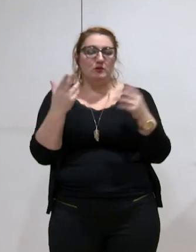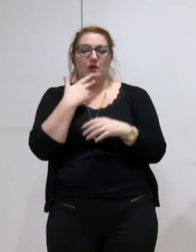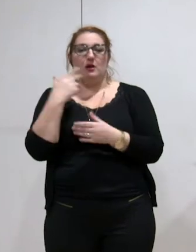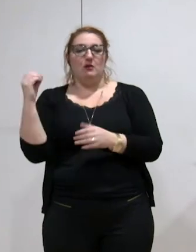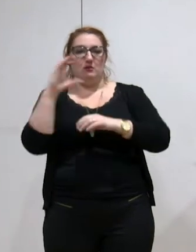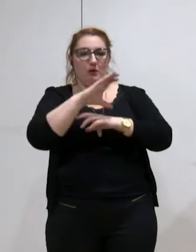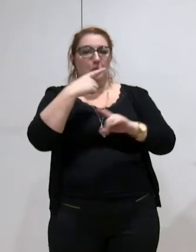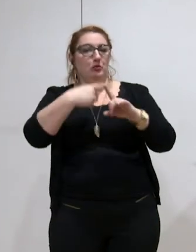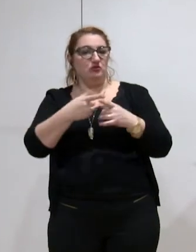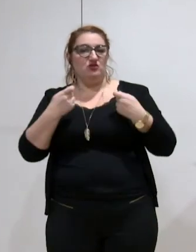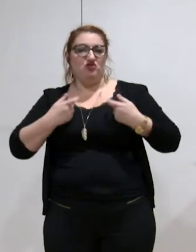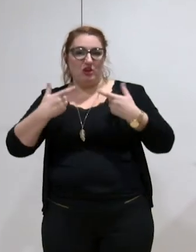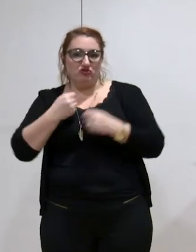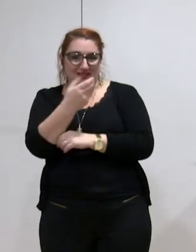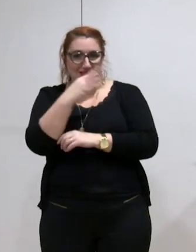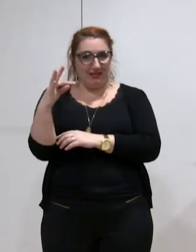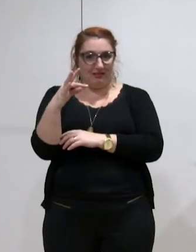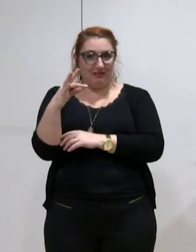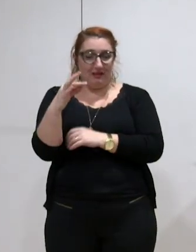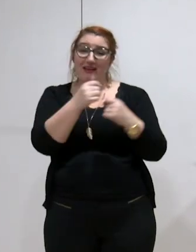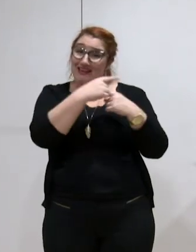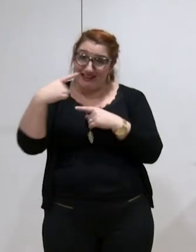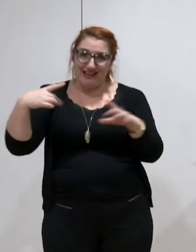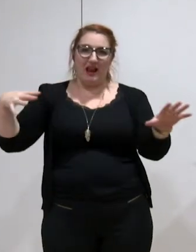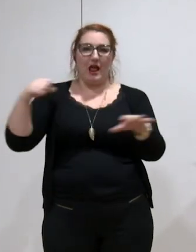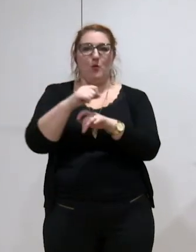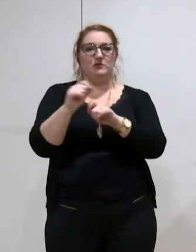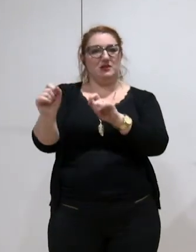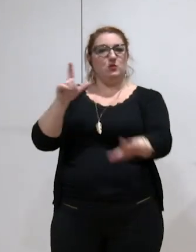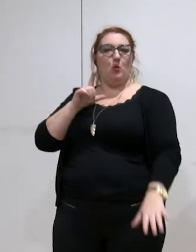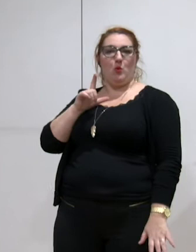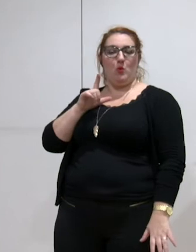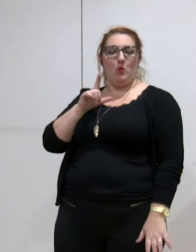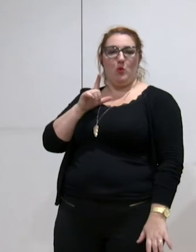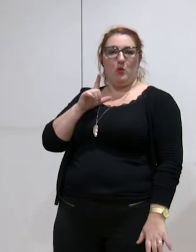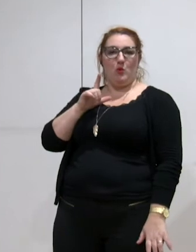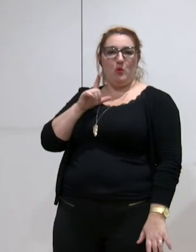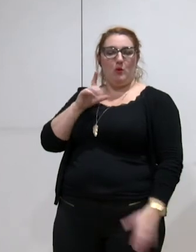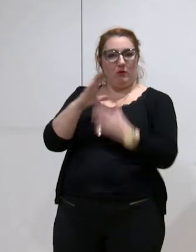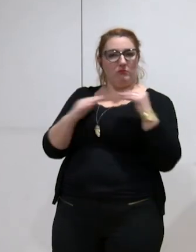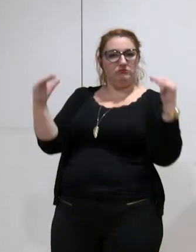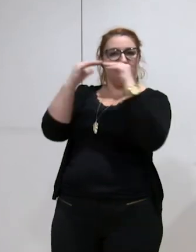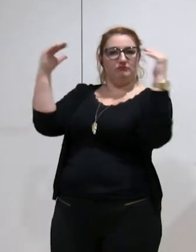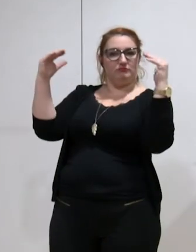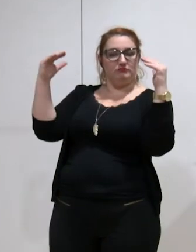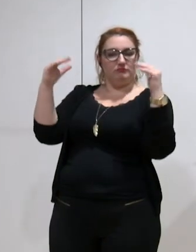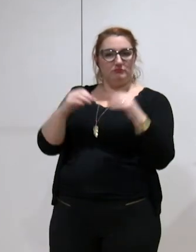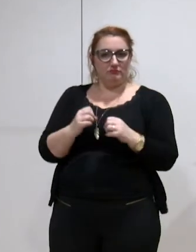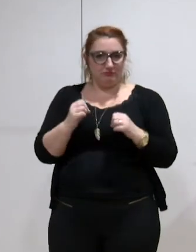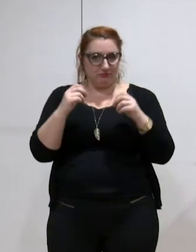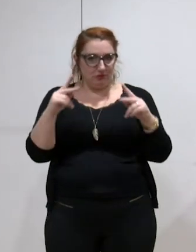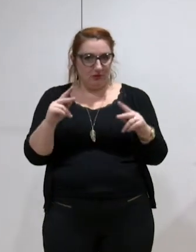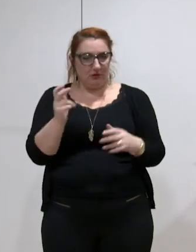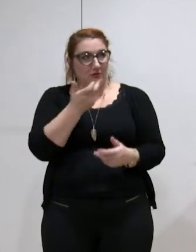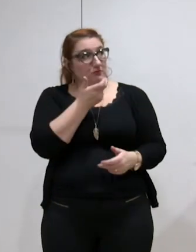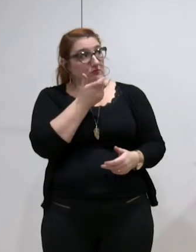toujours à l'attribution de compensation que la ville recevait. D'accord ? Je regarde quand